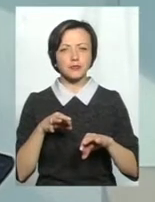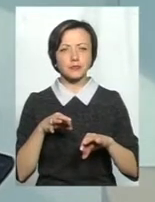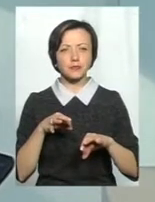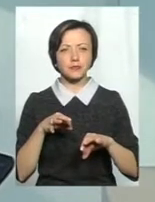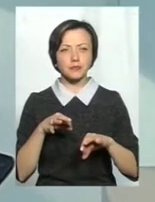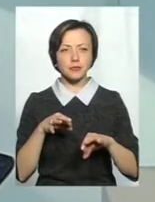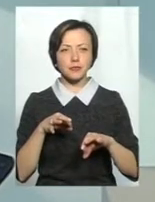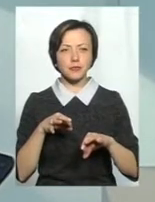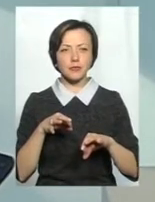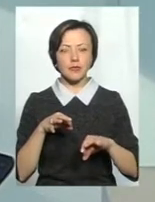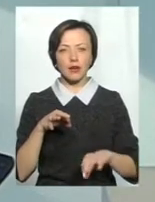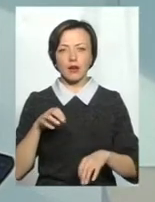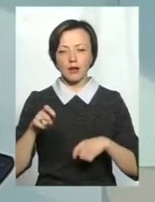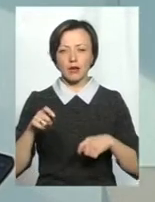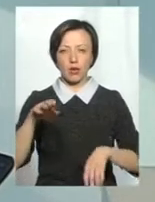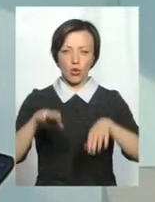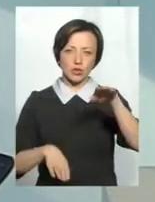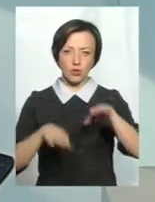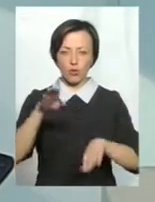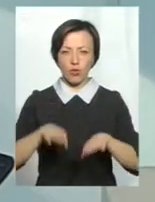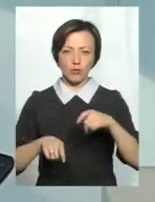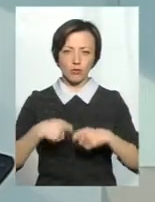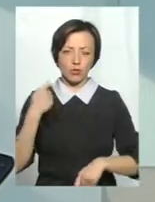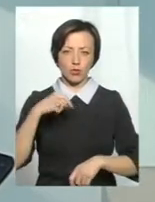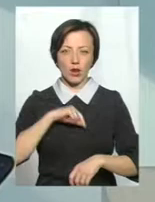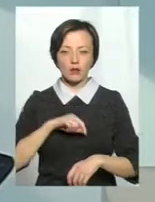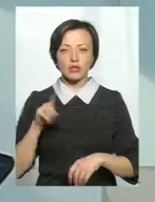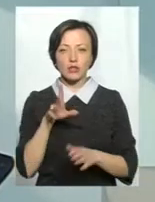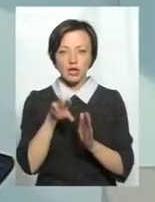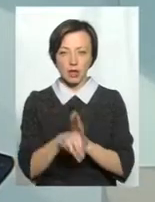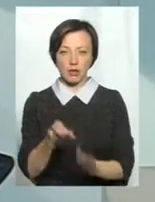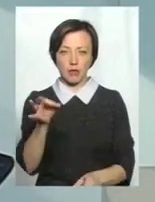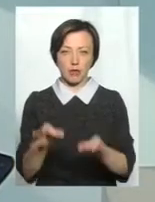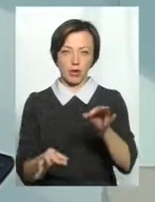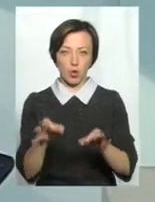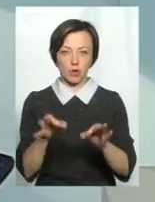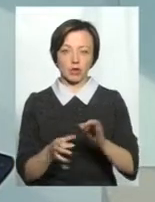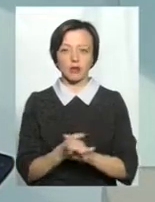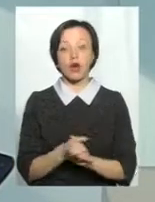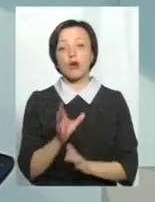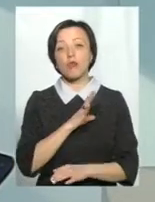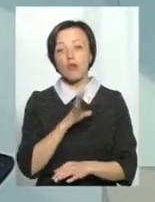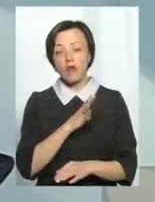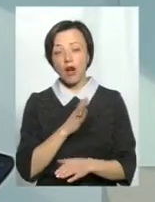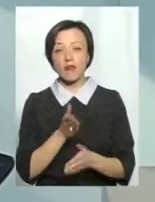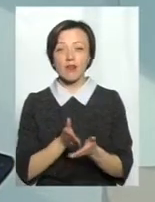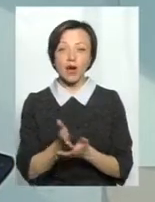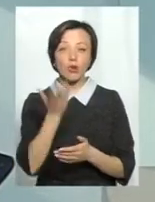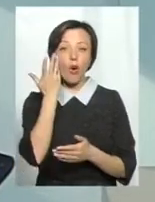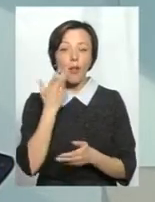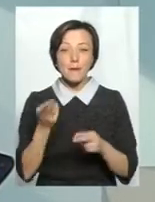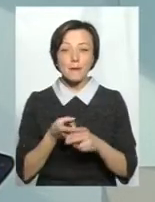розрегулює організм, розрегулює те, що заклала нам природа. Бувають варіанти, коли без